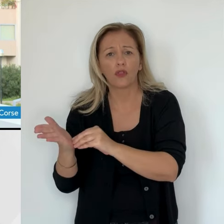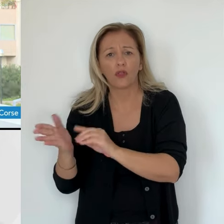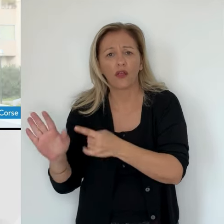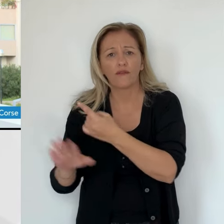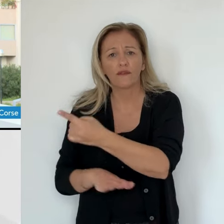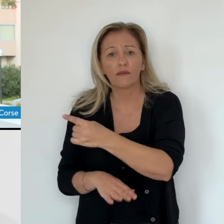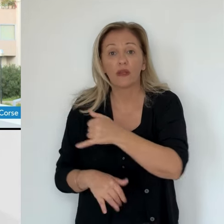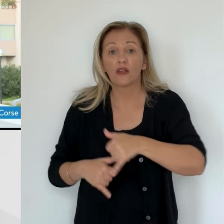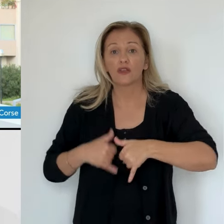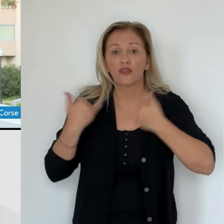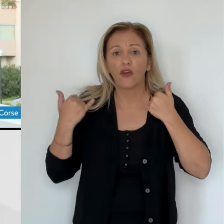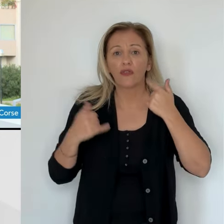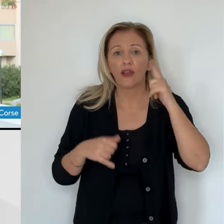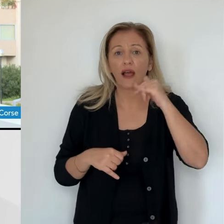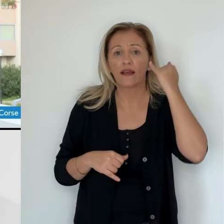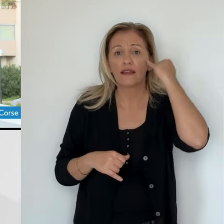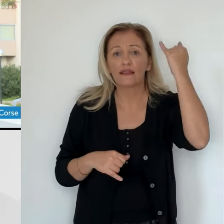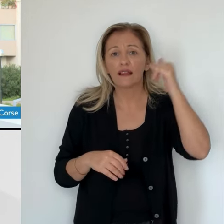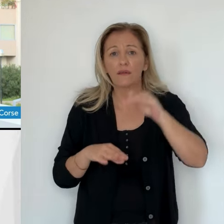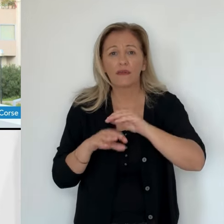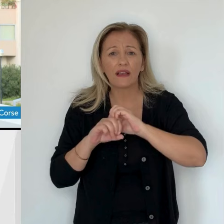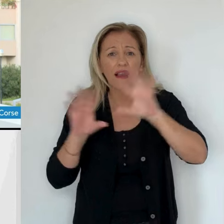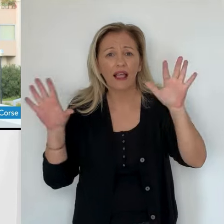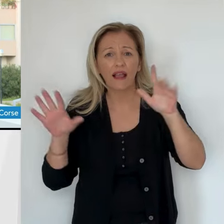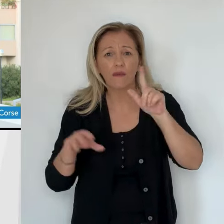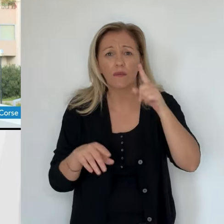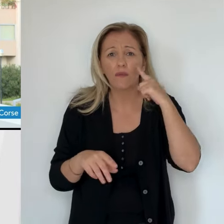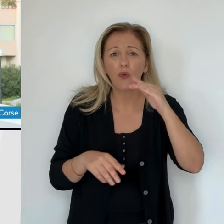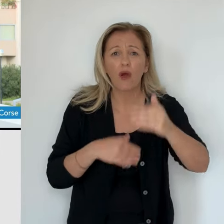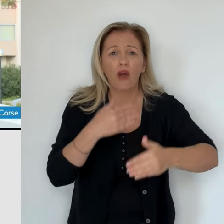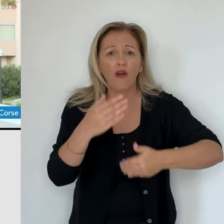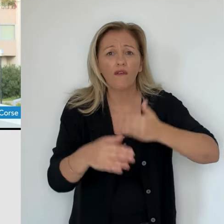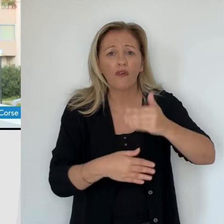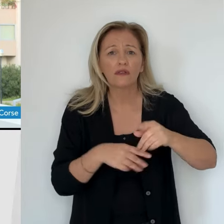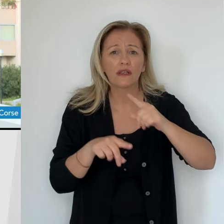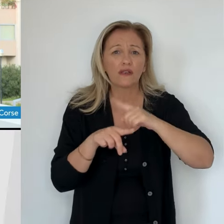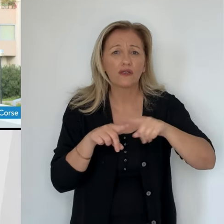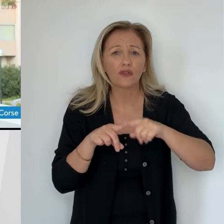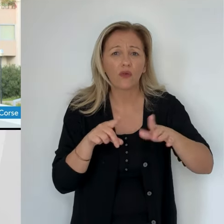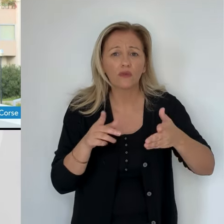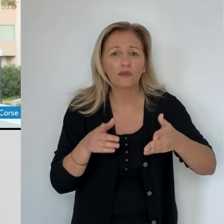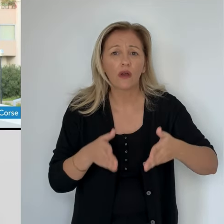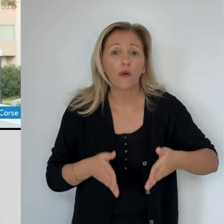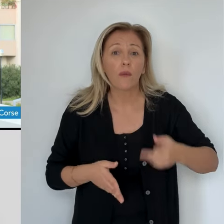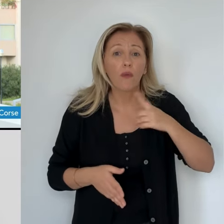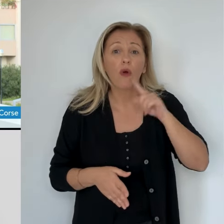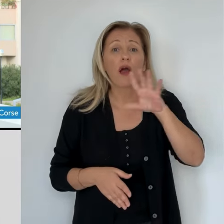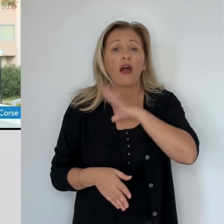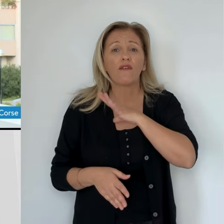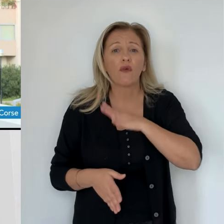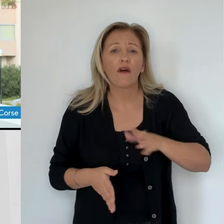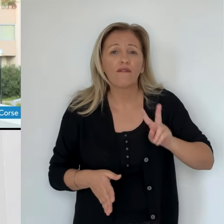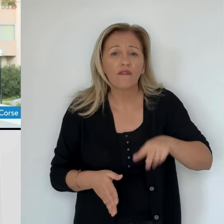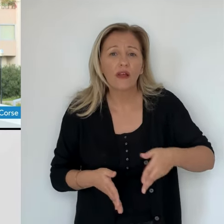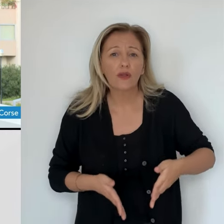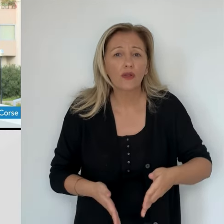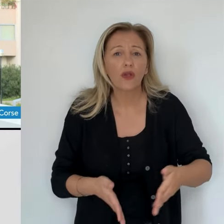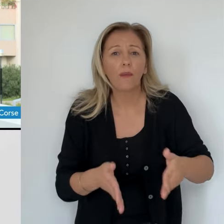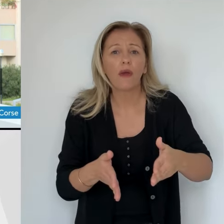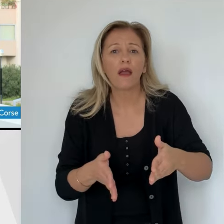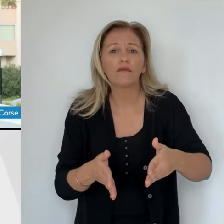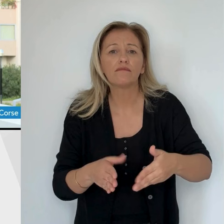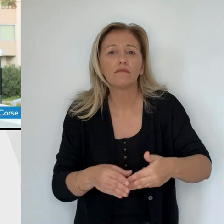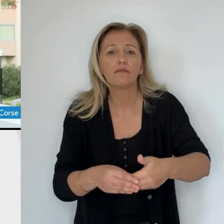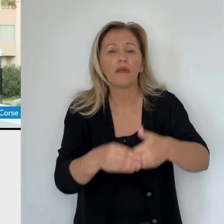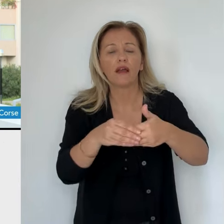nationalistes. Ces jeunes-là ont une conscience politique, ils se battent avec les moyens qu'ils ont pour que les choses puissent aller dans le bon sens et